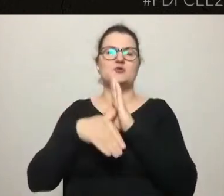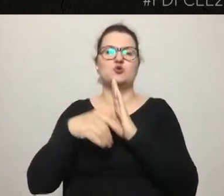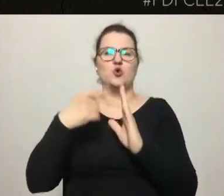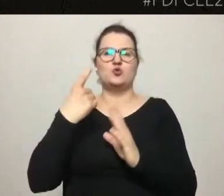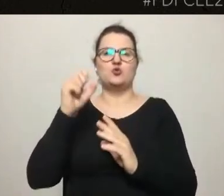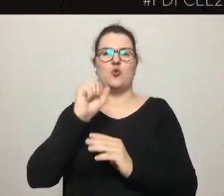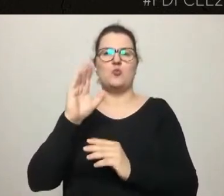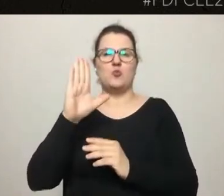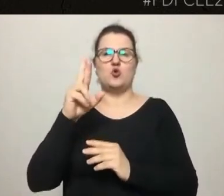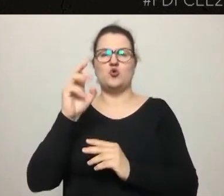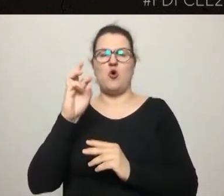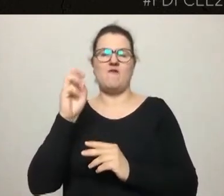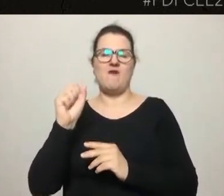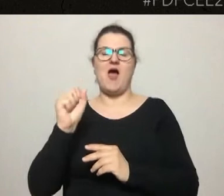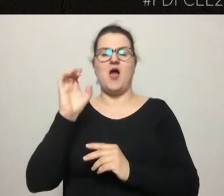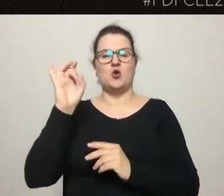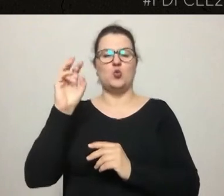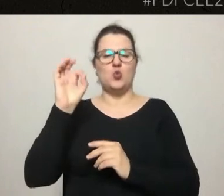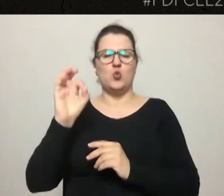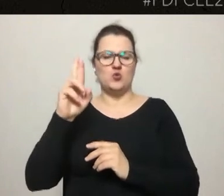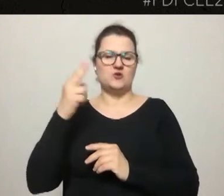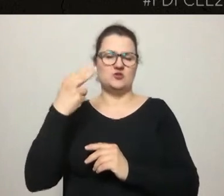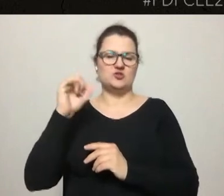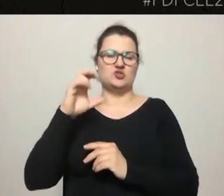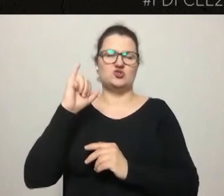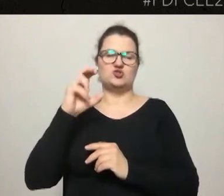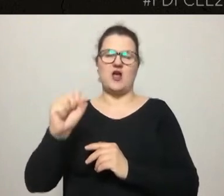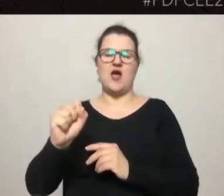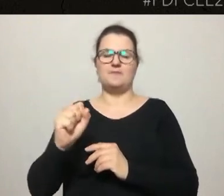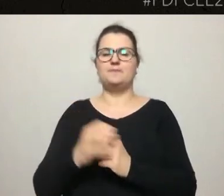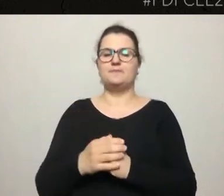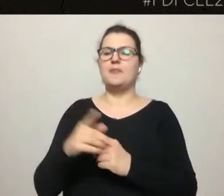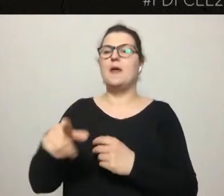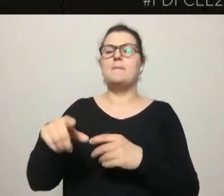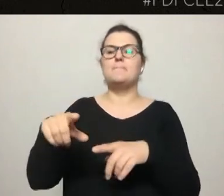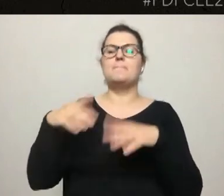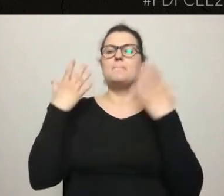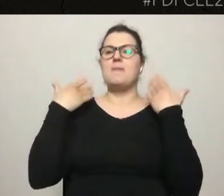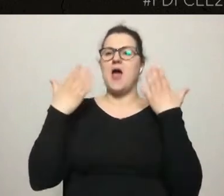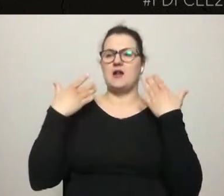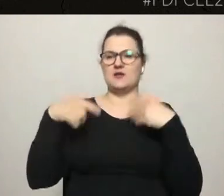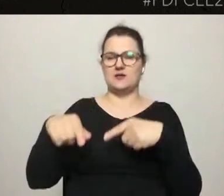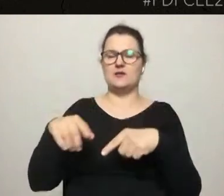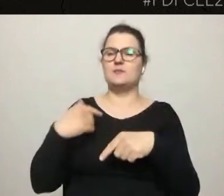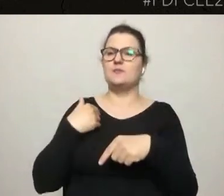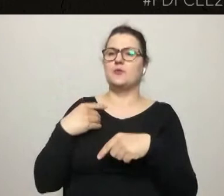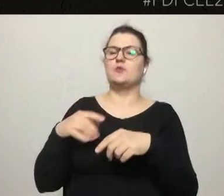Ten park, o którym mówię, został wyłoniony w głosie w budżecie obywatelskim. To jest